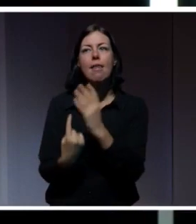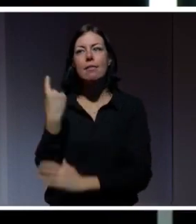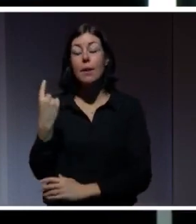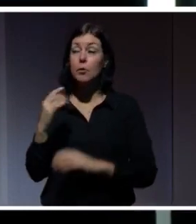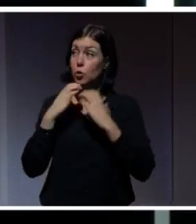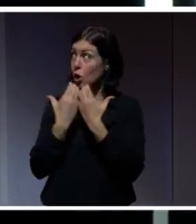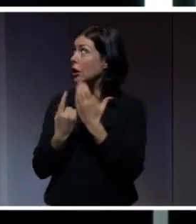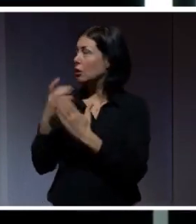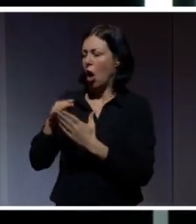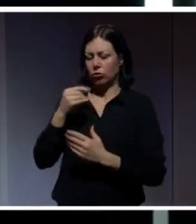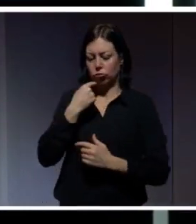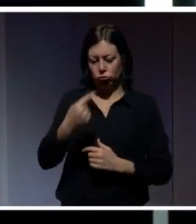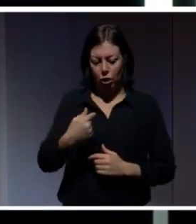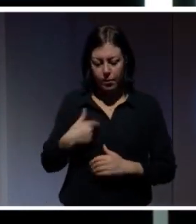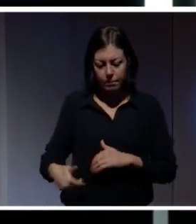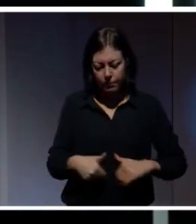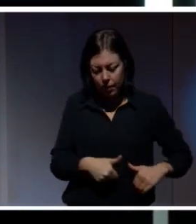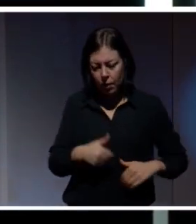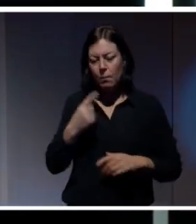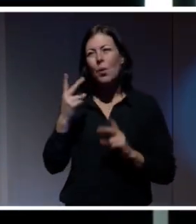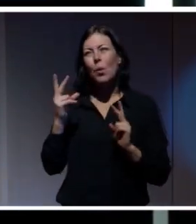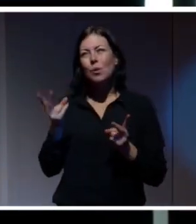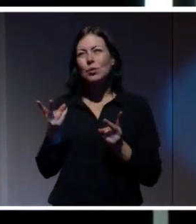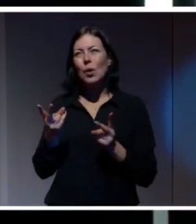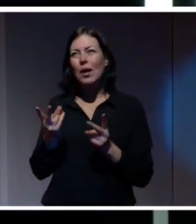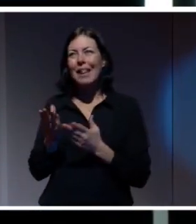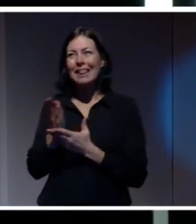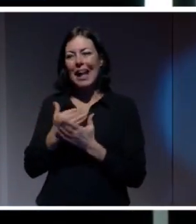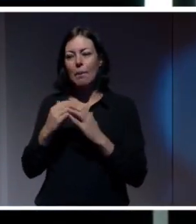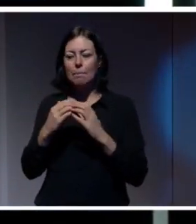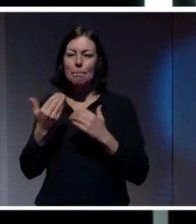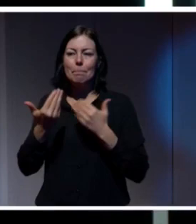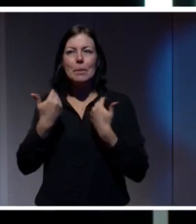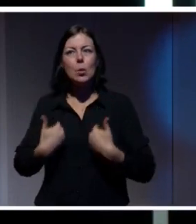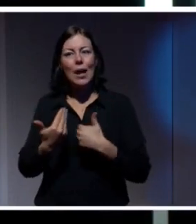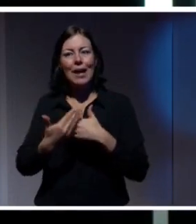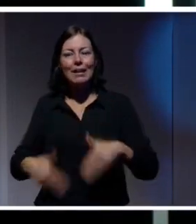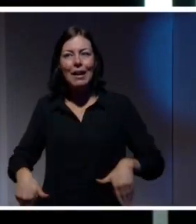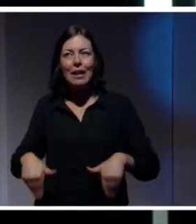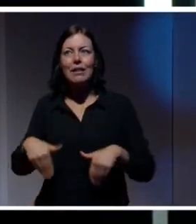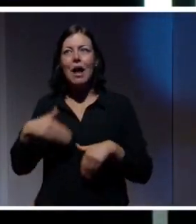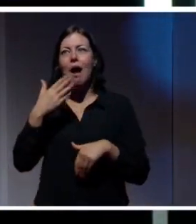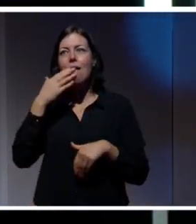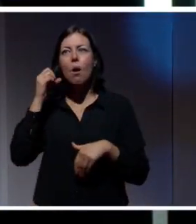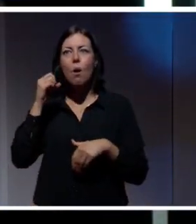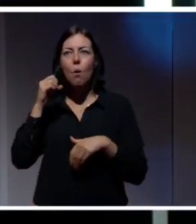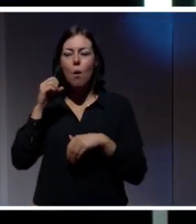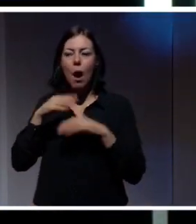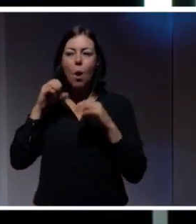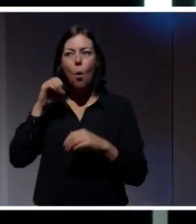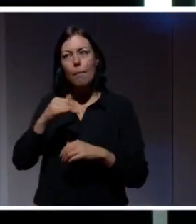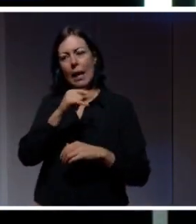Sociala situationer, ja det nämnde jag. Men sen också en del i personlig integritet, det handlar ju också om att då och då också kunna få vara